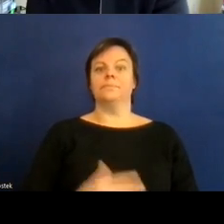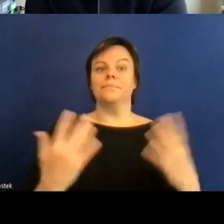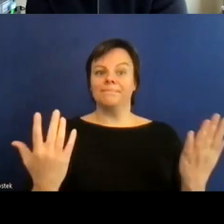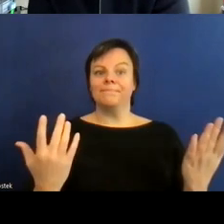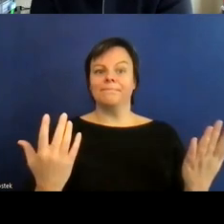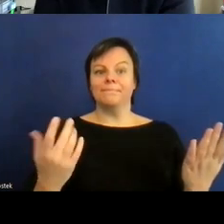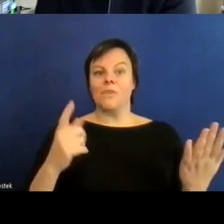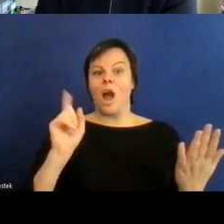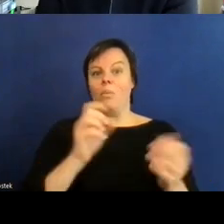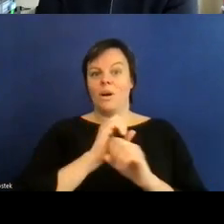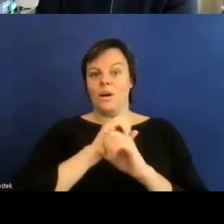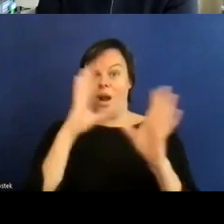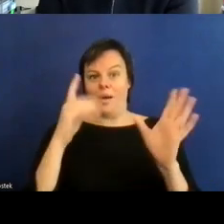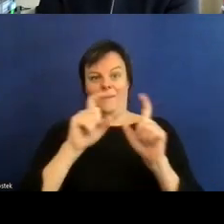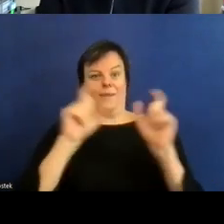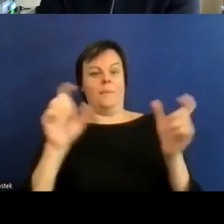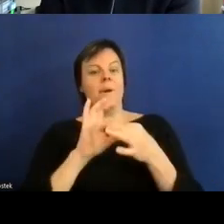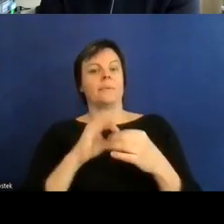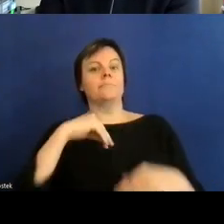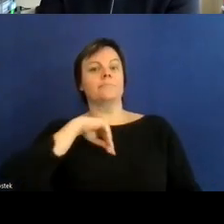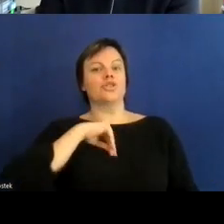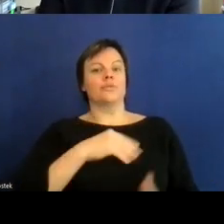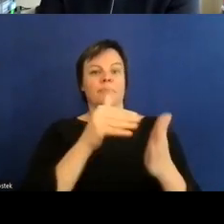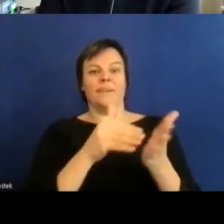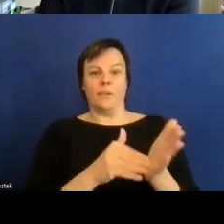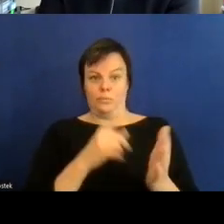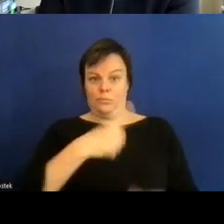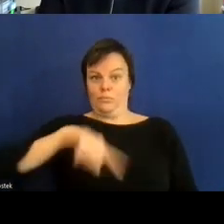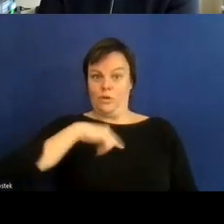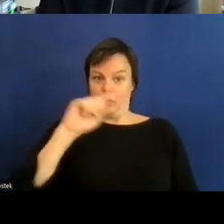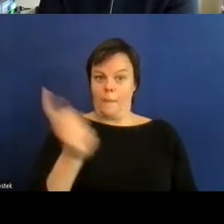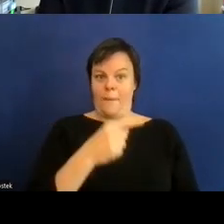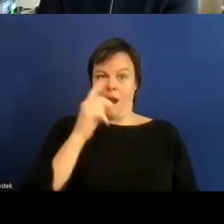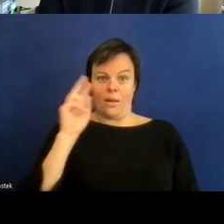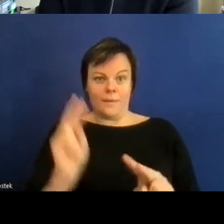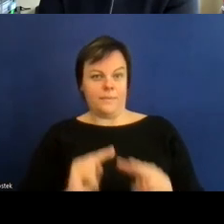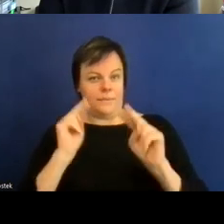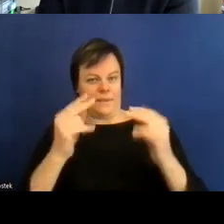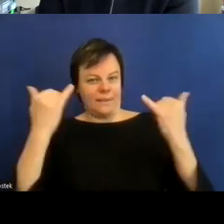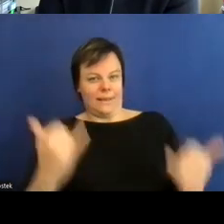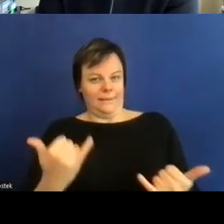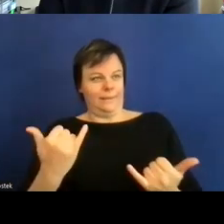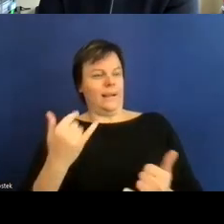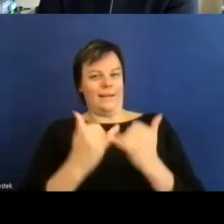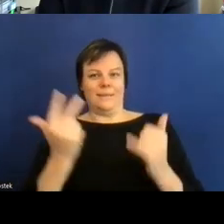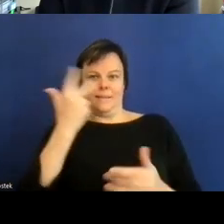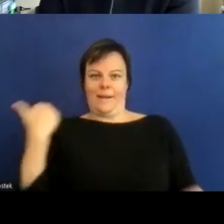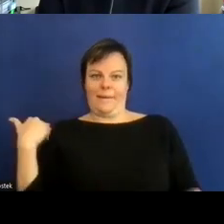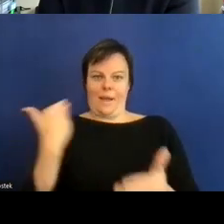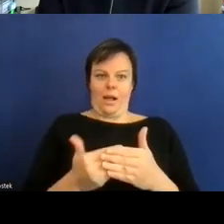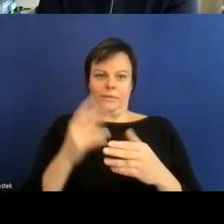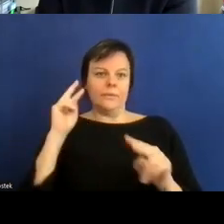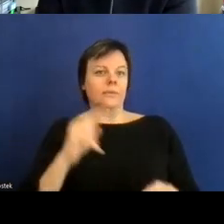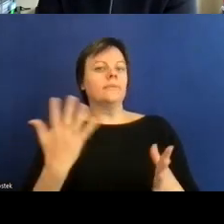drei jahren passiert ist im zusammenhang mit corona dann wissen ja auch hier dass auch diese fallzahlen aller wahrscheinlichkeit nach extrem stark